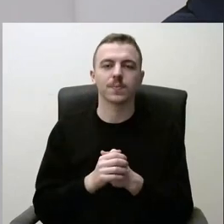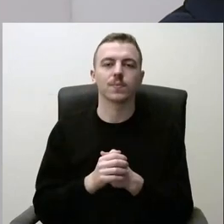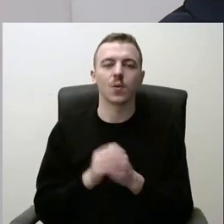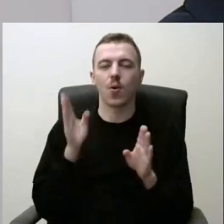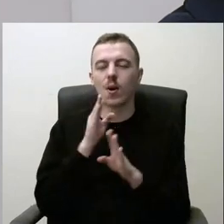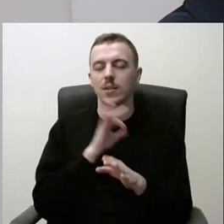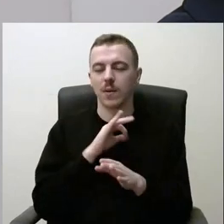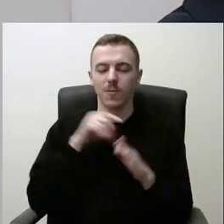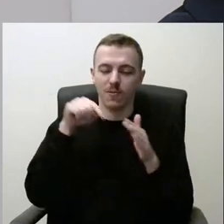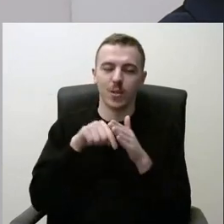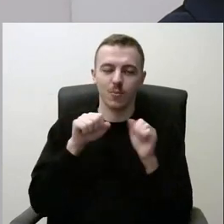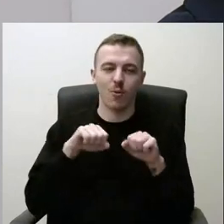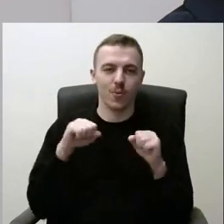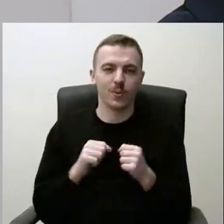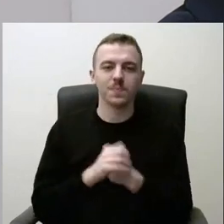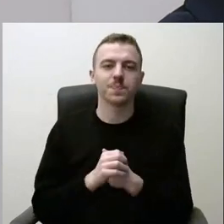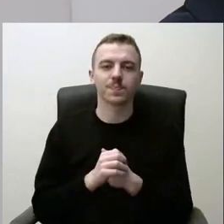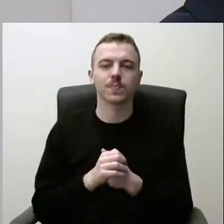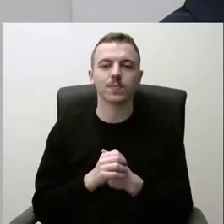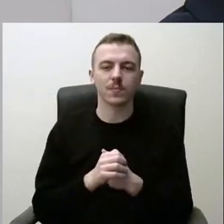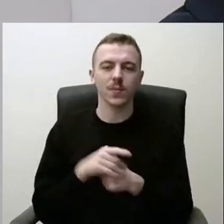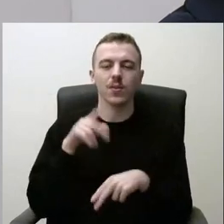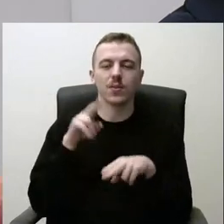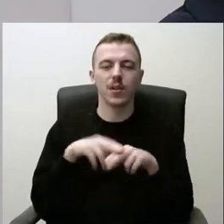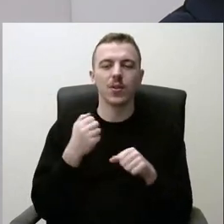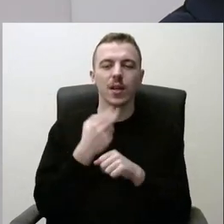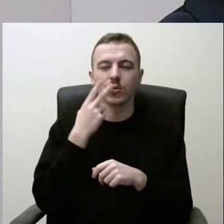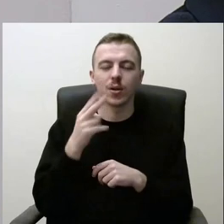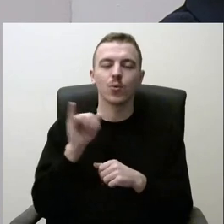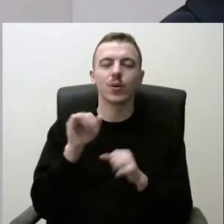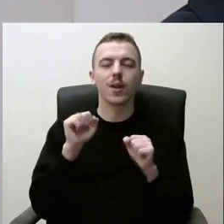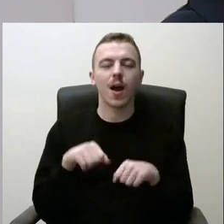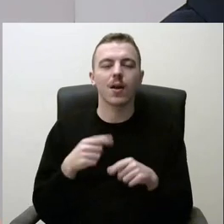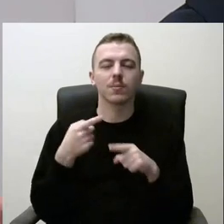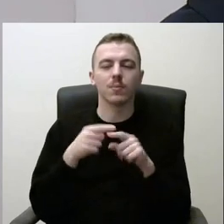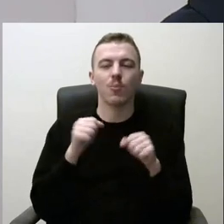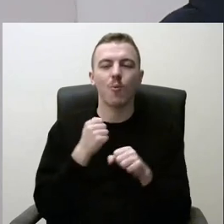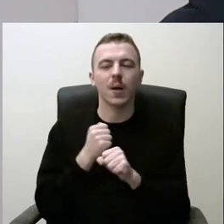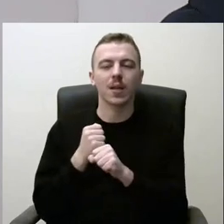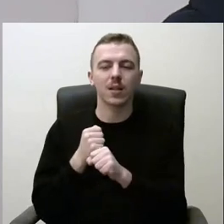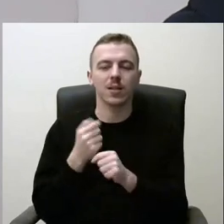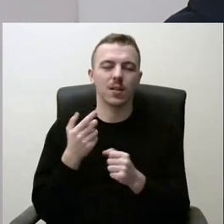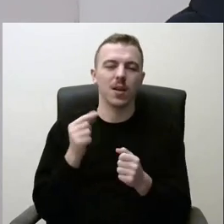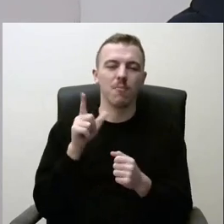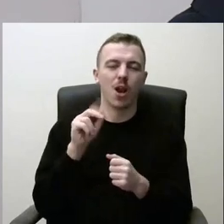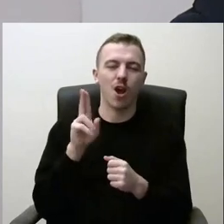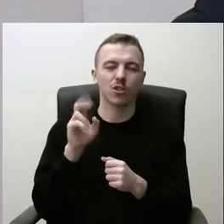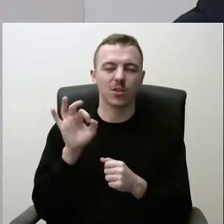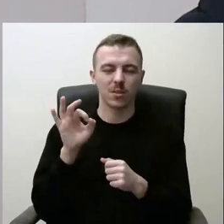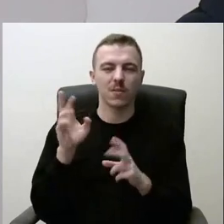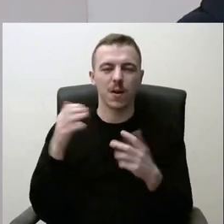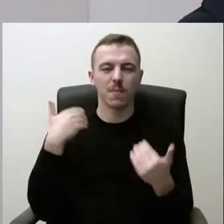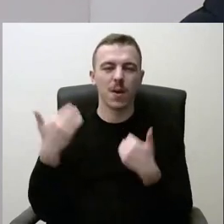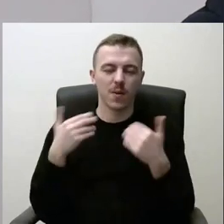uždara. Tai iš tikrųjų tos vietos dar reikėtų žiūrėti, kur dar galima dar padaryti gal plėžus, tam tikrus, prie tam tikrų